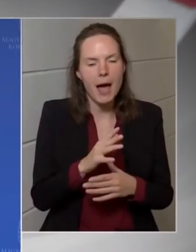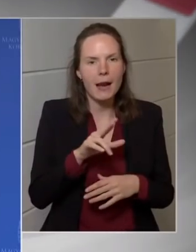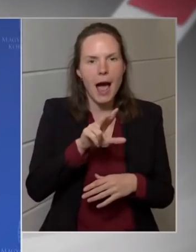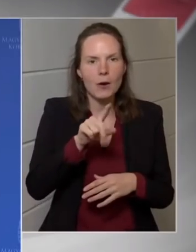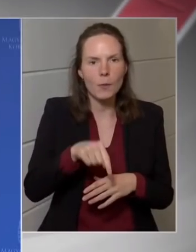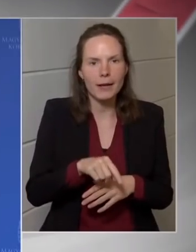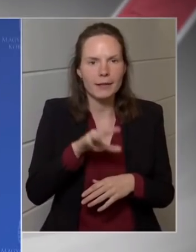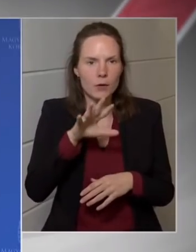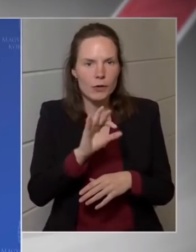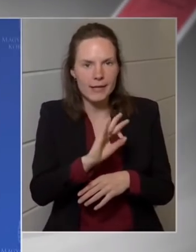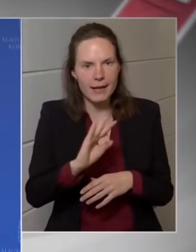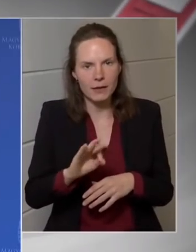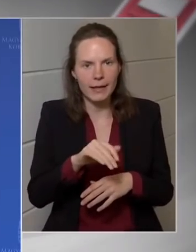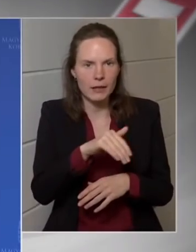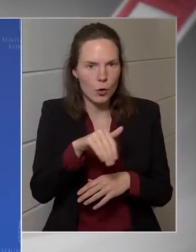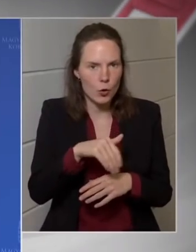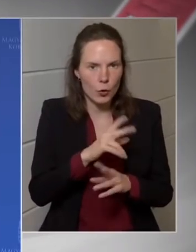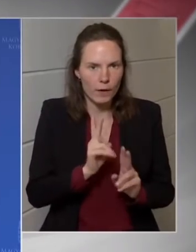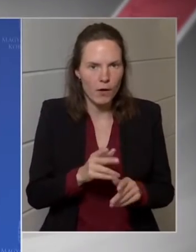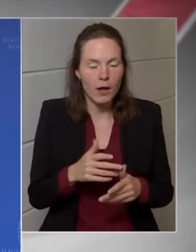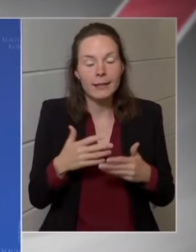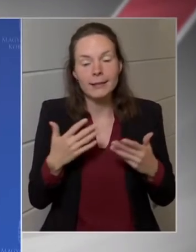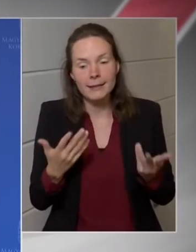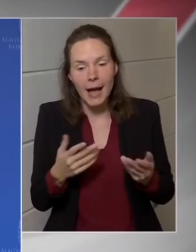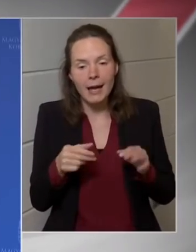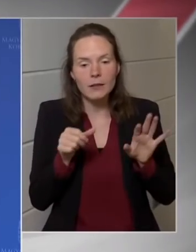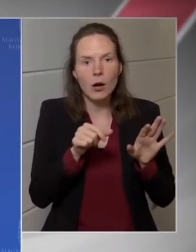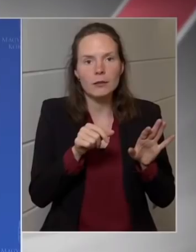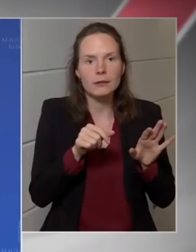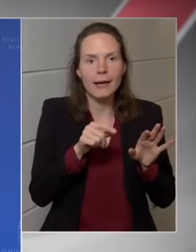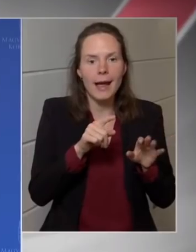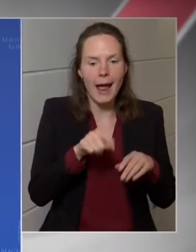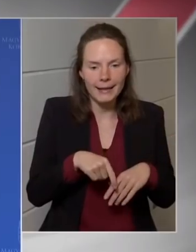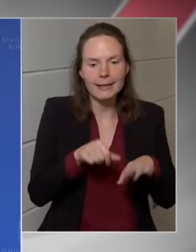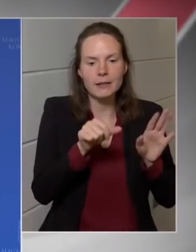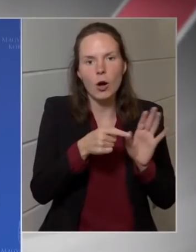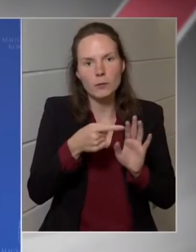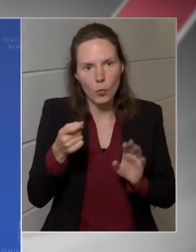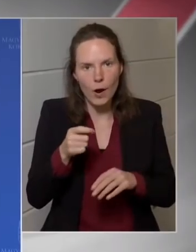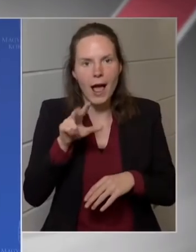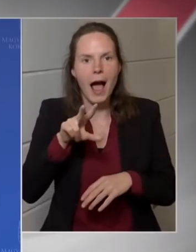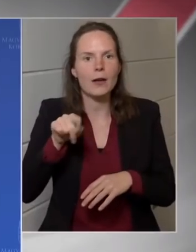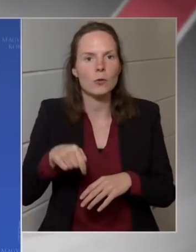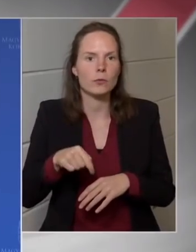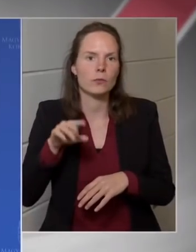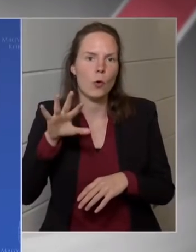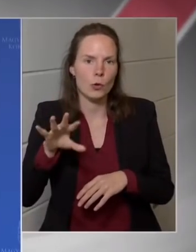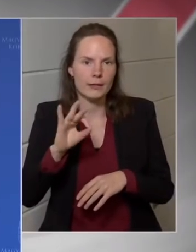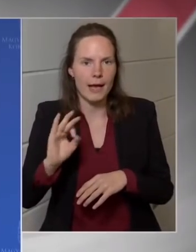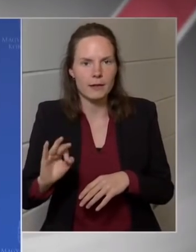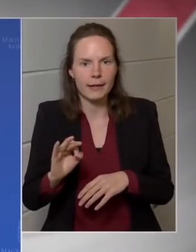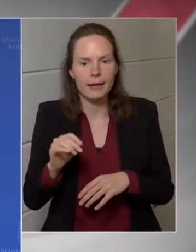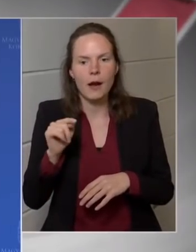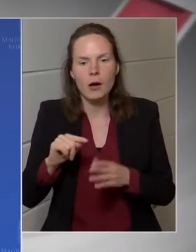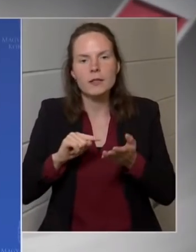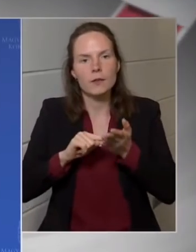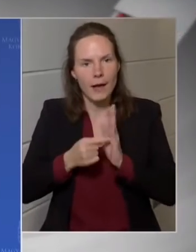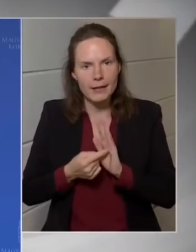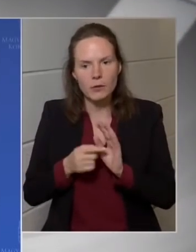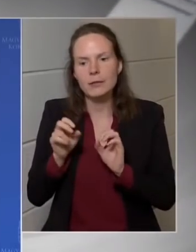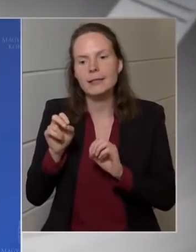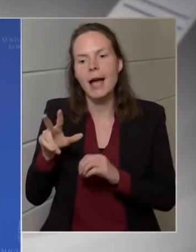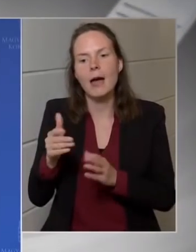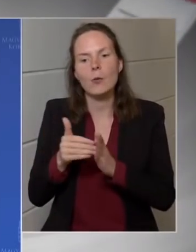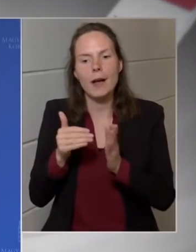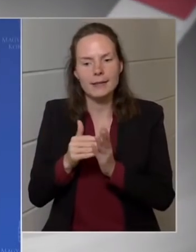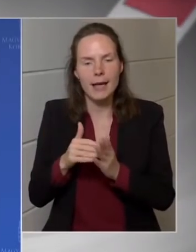százalék körül van, tehát 6,6-ból levonom a 3,5 százalékot, amit kapok, azt szorzom fel a 13 ezerrel, és miért